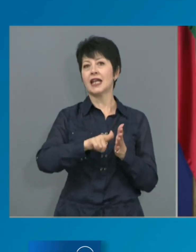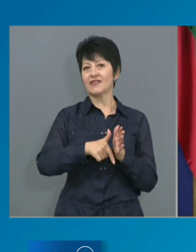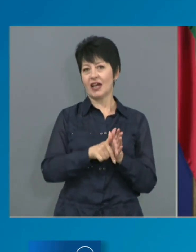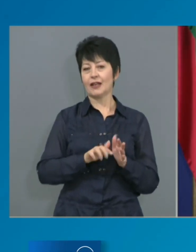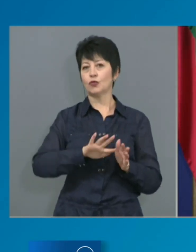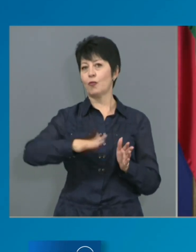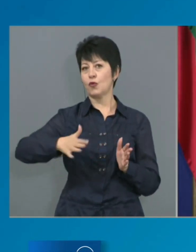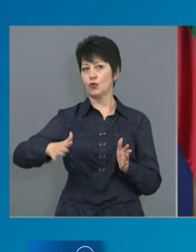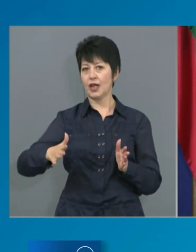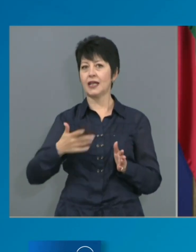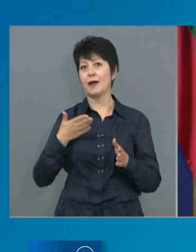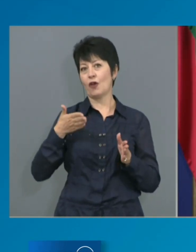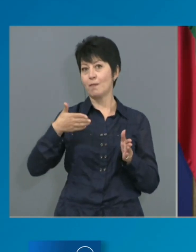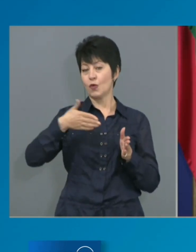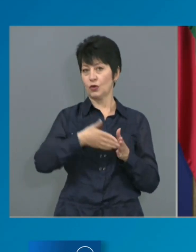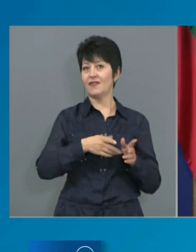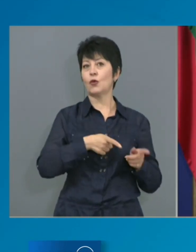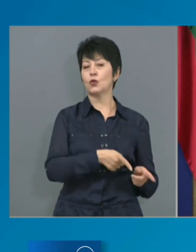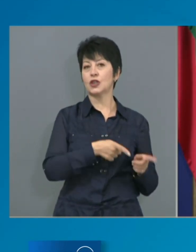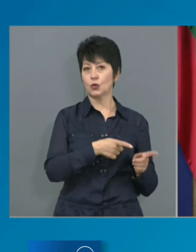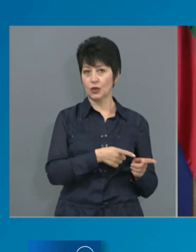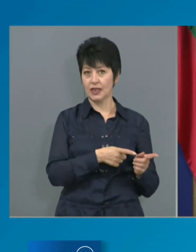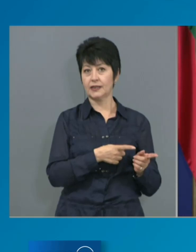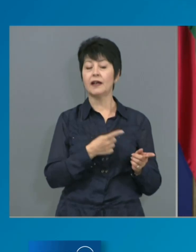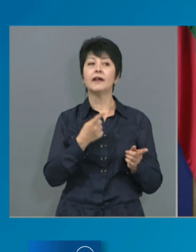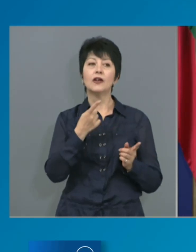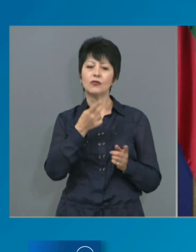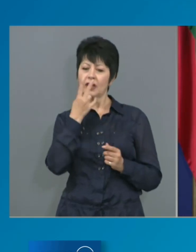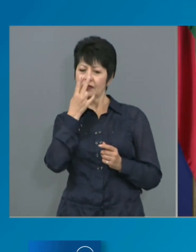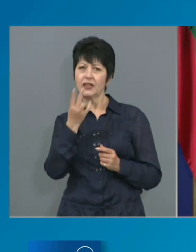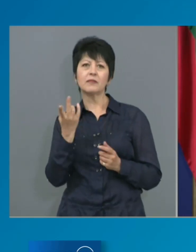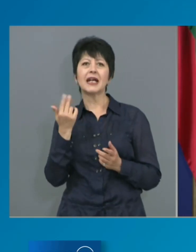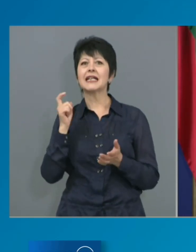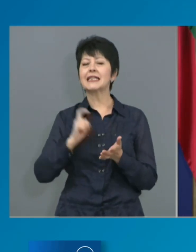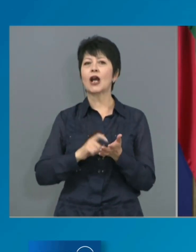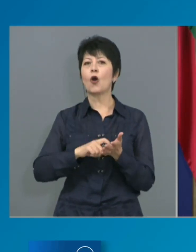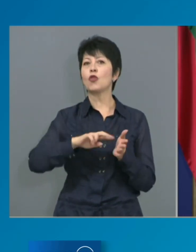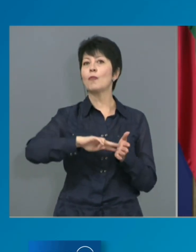Идеята на заседанието беше да разгледаме законопроект, който да регламентира